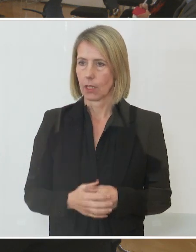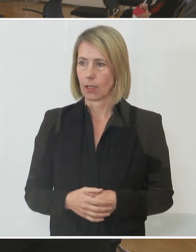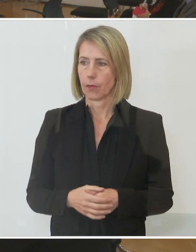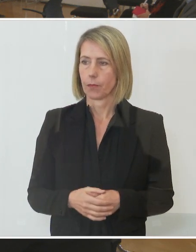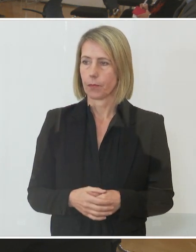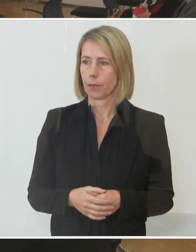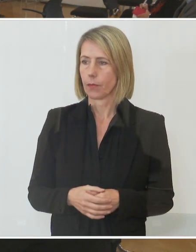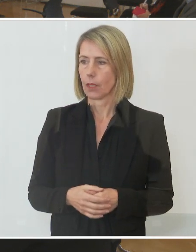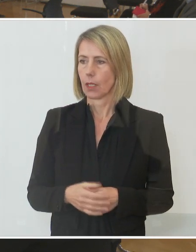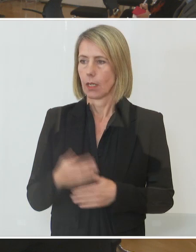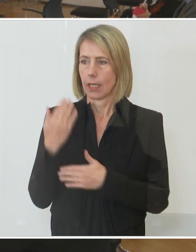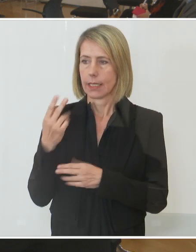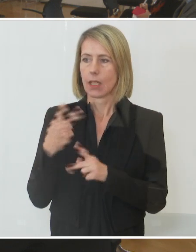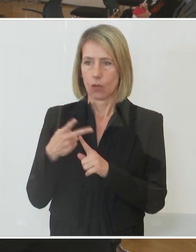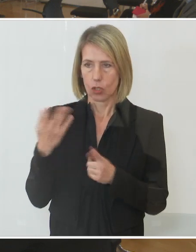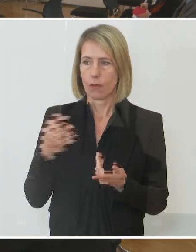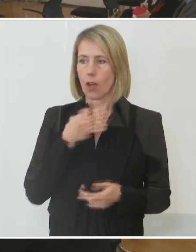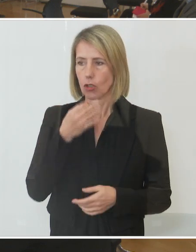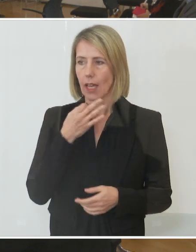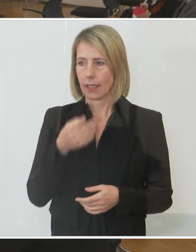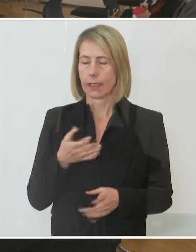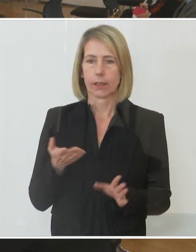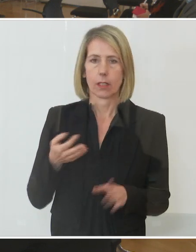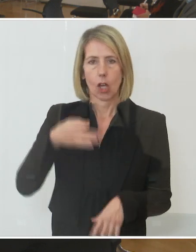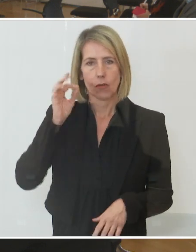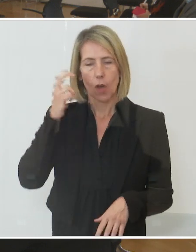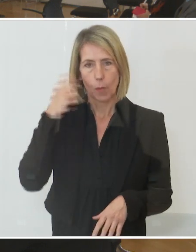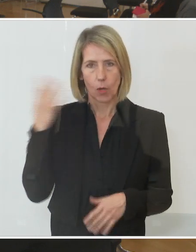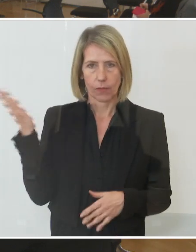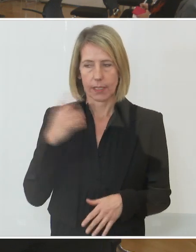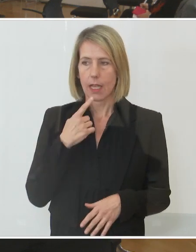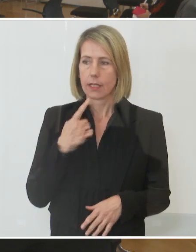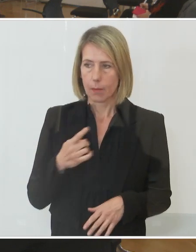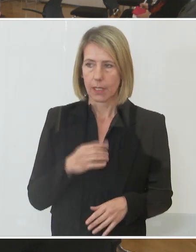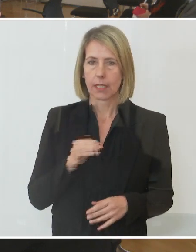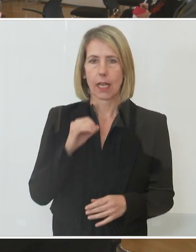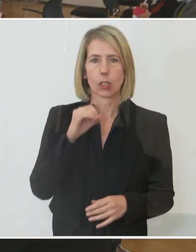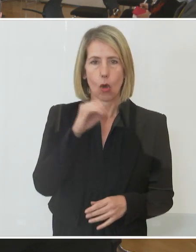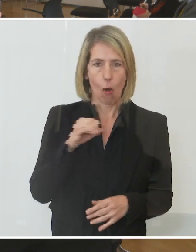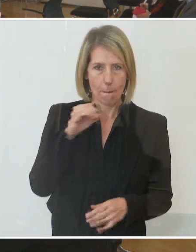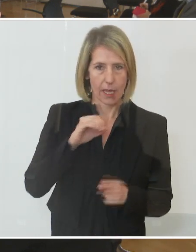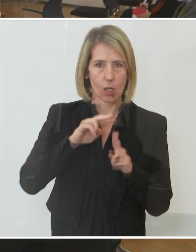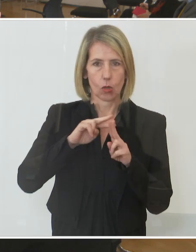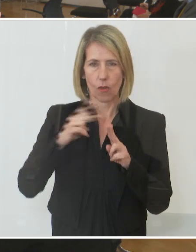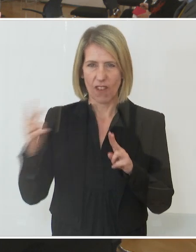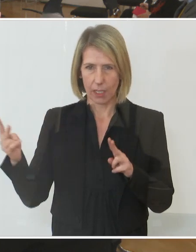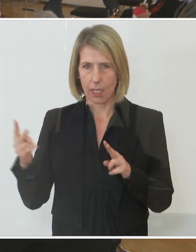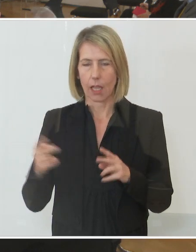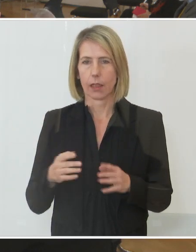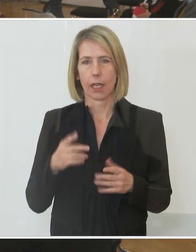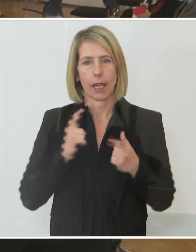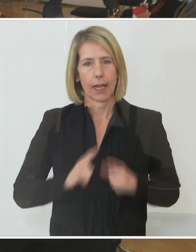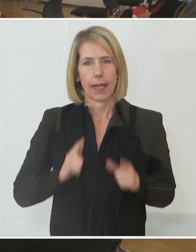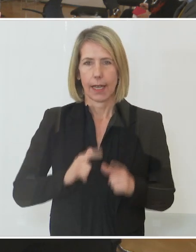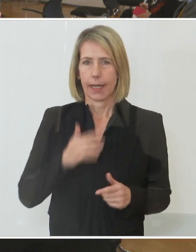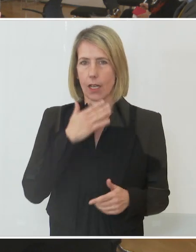Robert Stieblow, Servus TV Nachrichten. Frau Professor, Sie haben es angedeutet, die Omikron-Variante schafft leider sehr